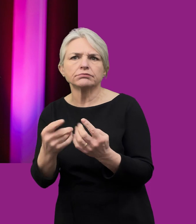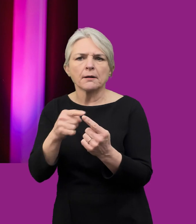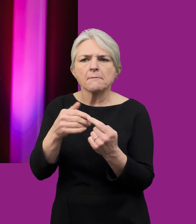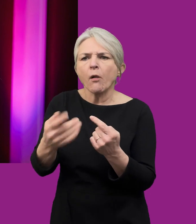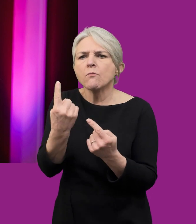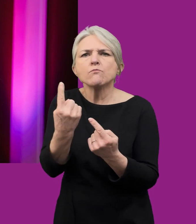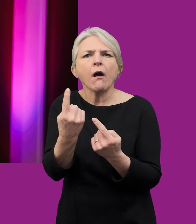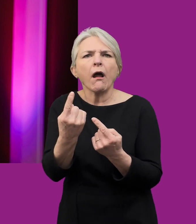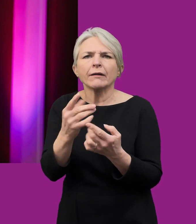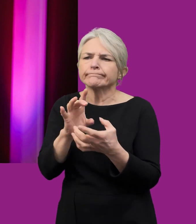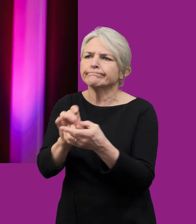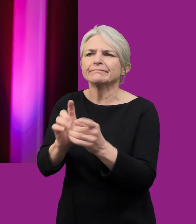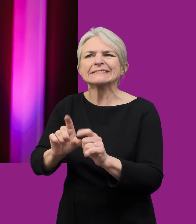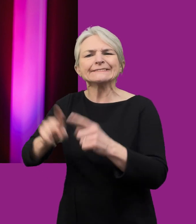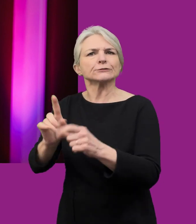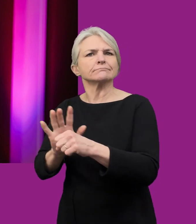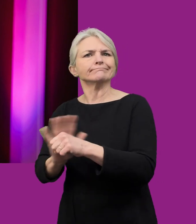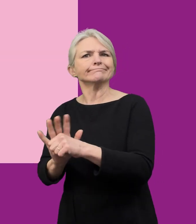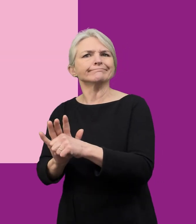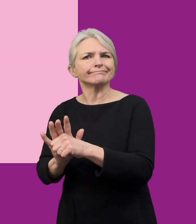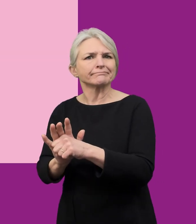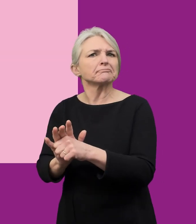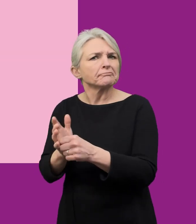hyn yn gynnydd 100 miliwn o gymhariaid 2011.